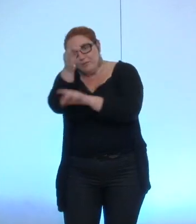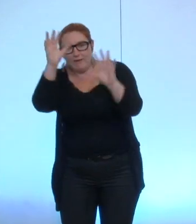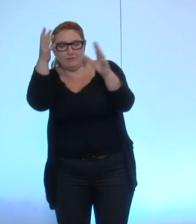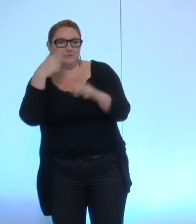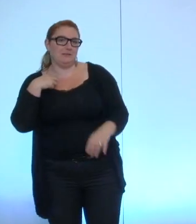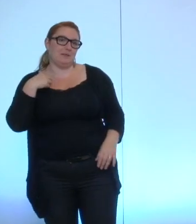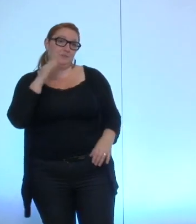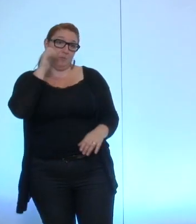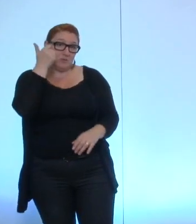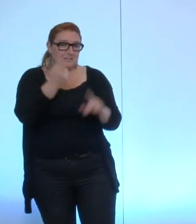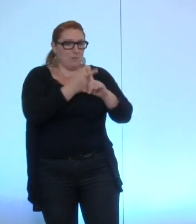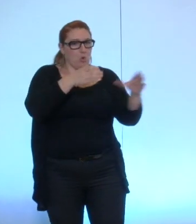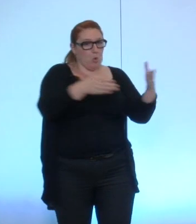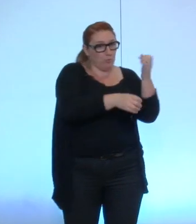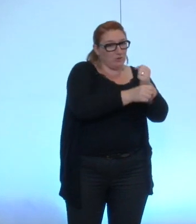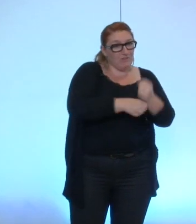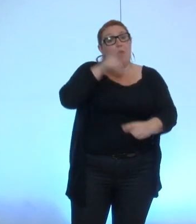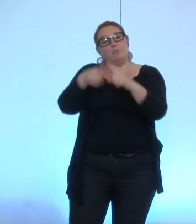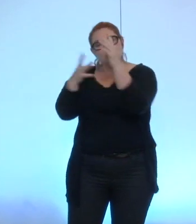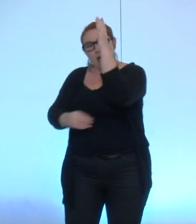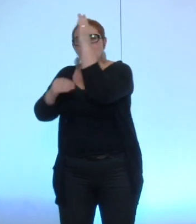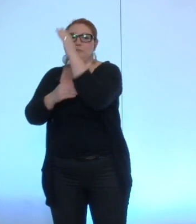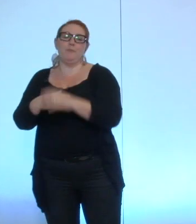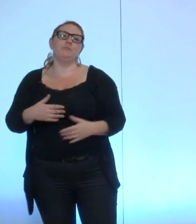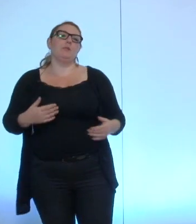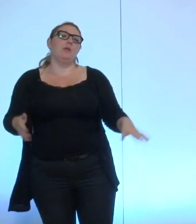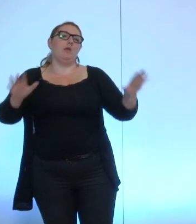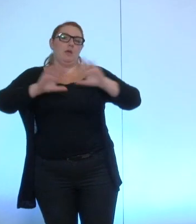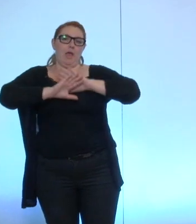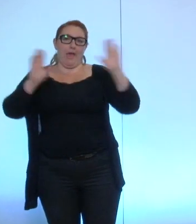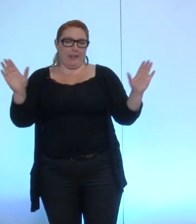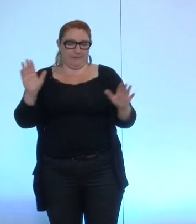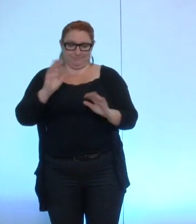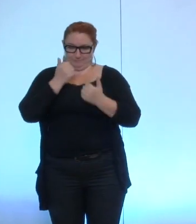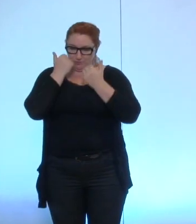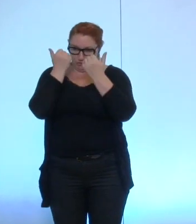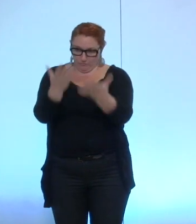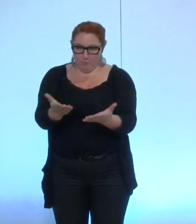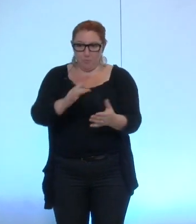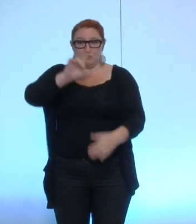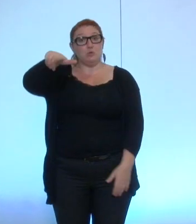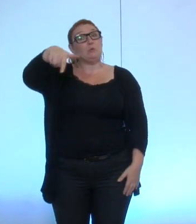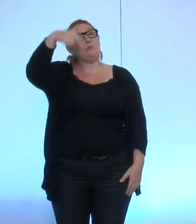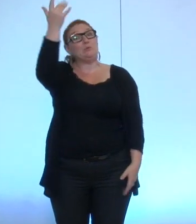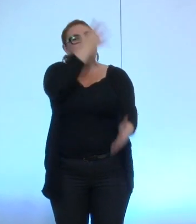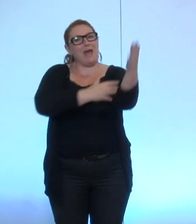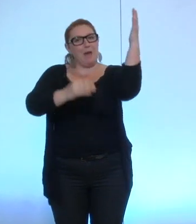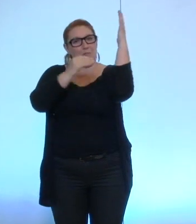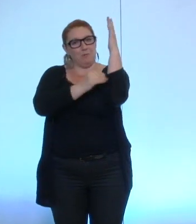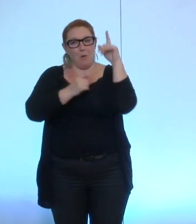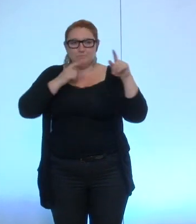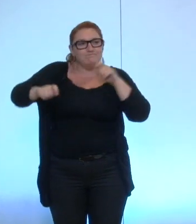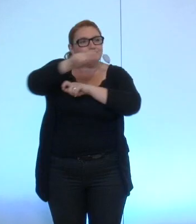allez je vous propose d'aborder donc ces douze amendements